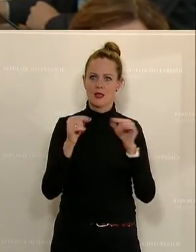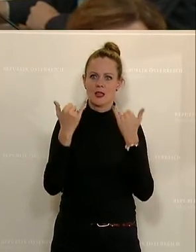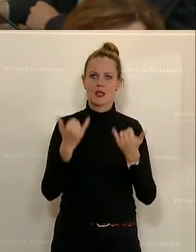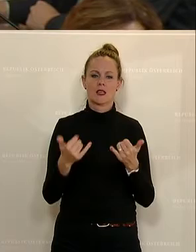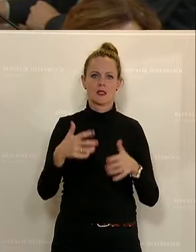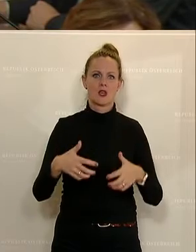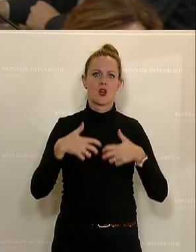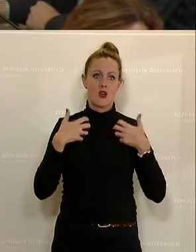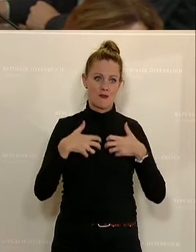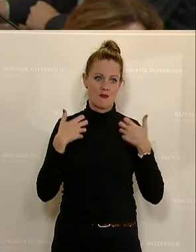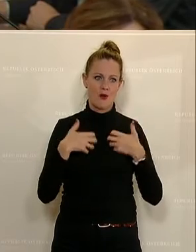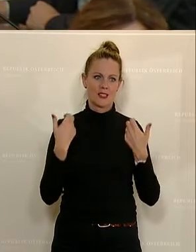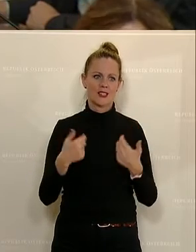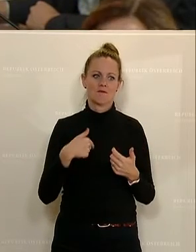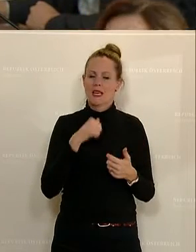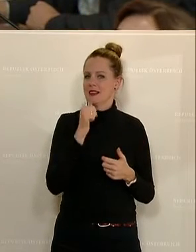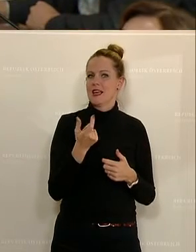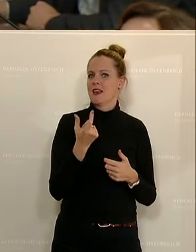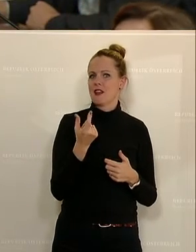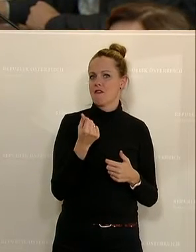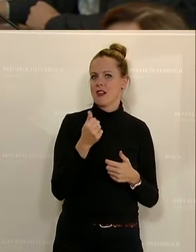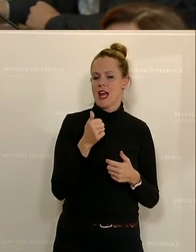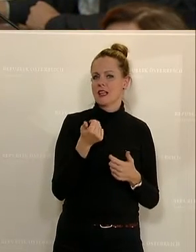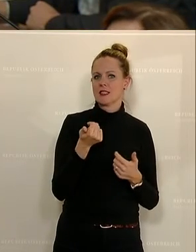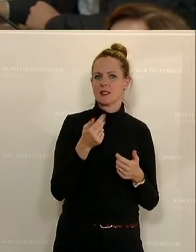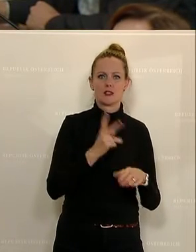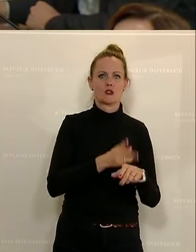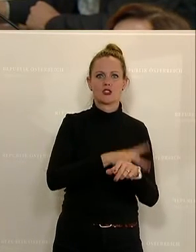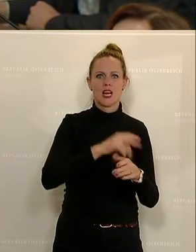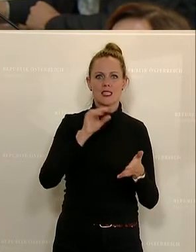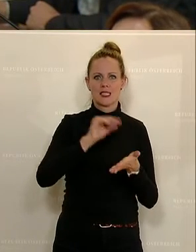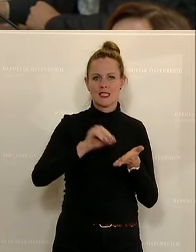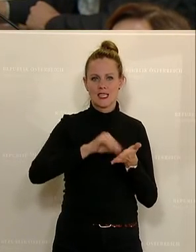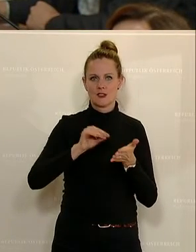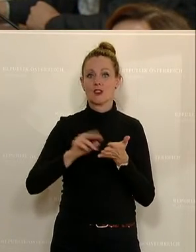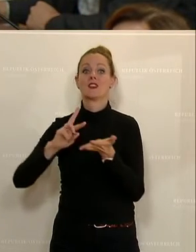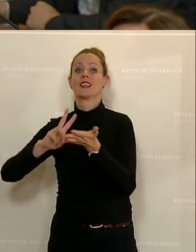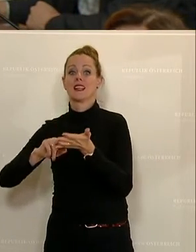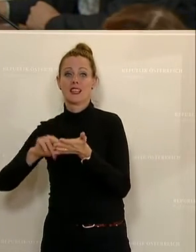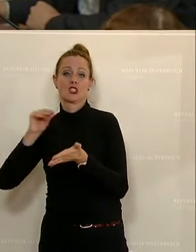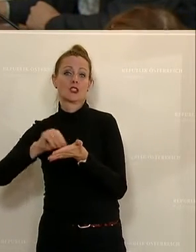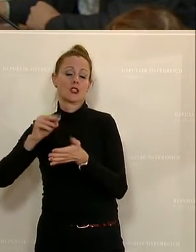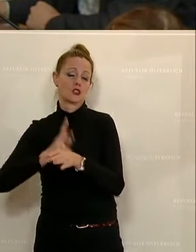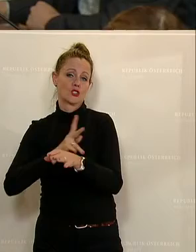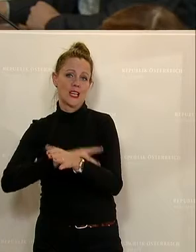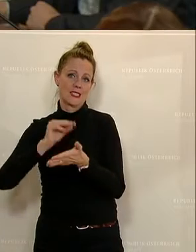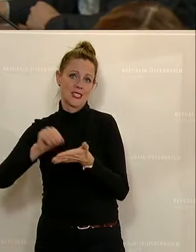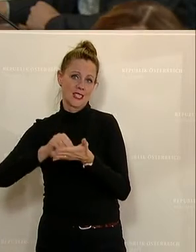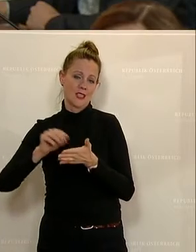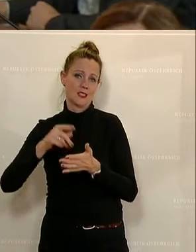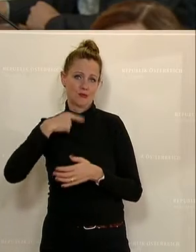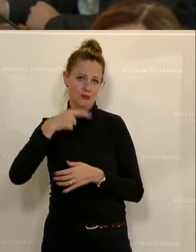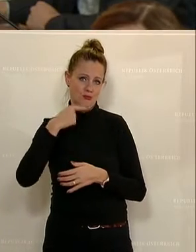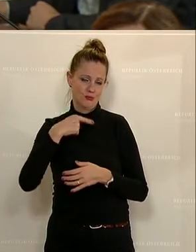nicht als Finanzstaatssekretär, sondern in dem Fall als Digitalisierungsstaatssekretär zu Ihnen zu sprechen. Und darüber, über die wohl